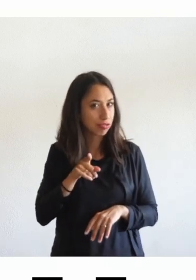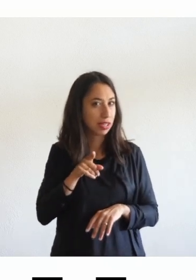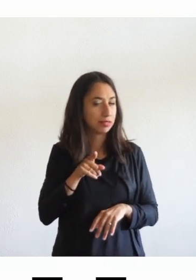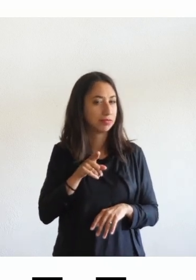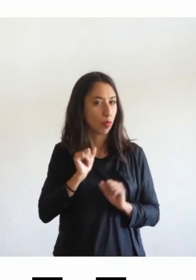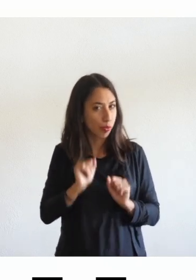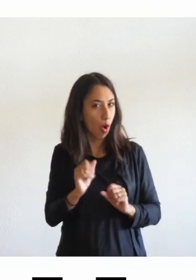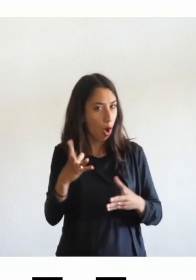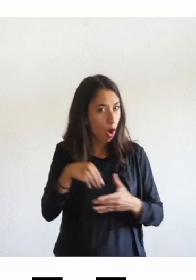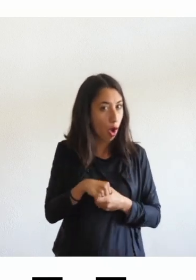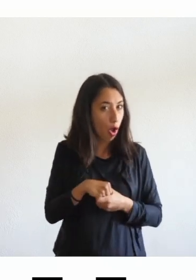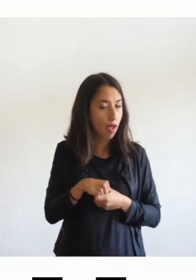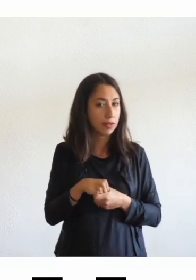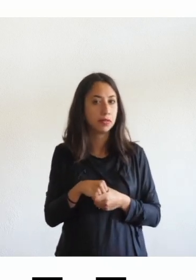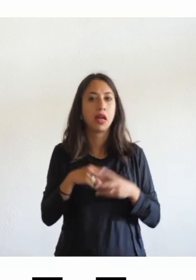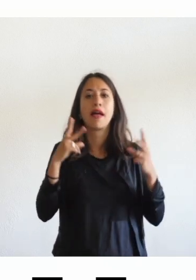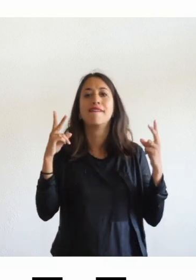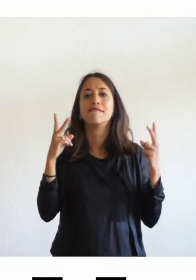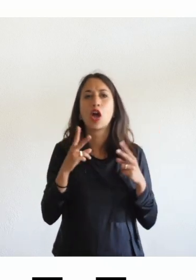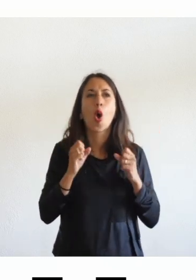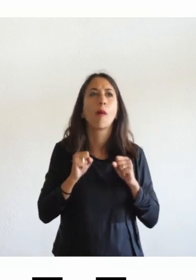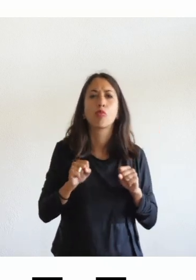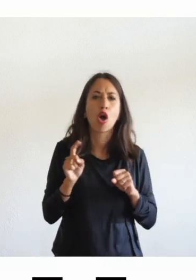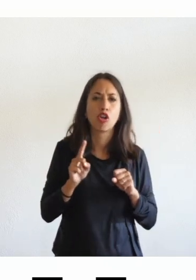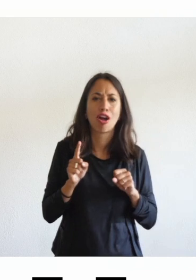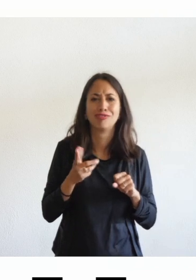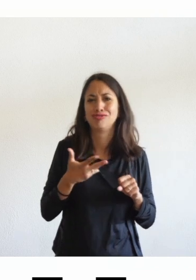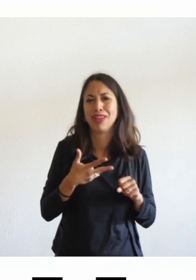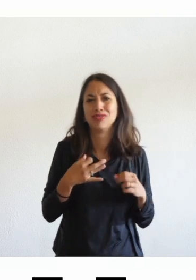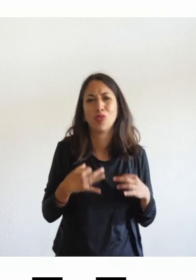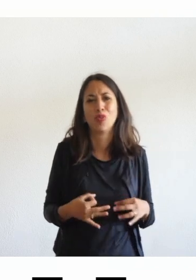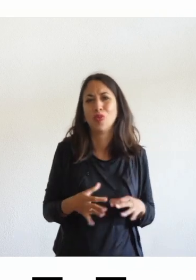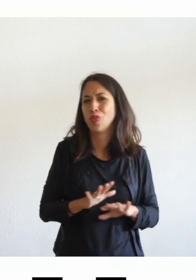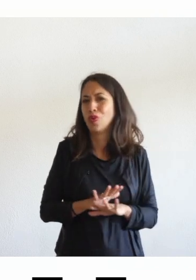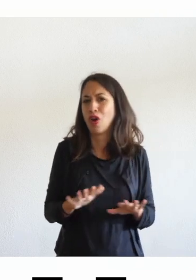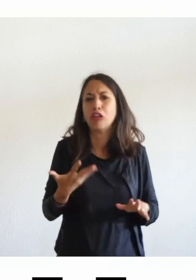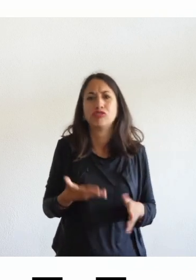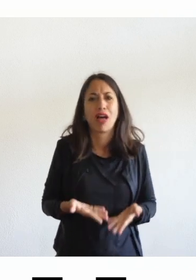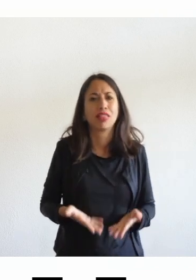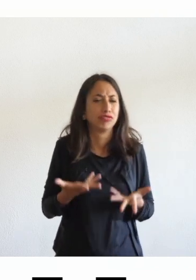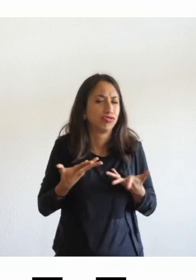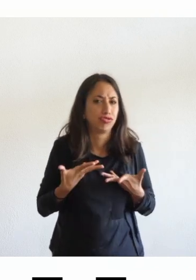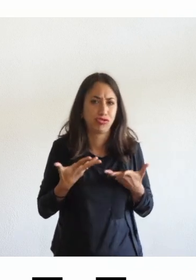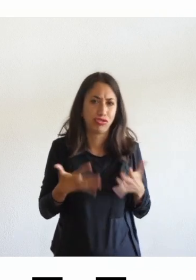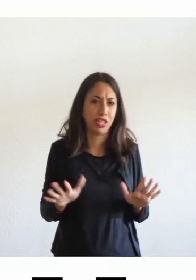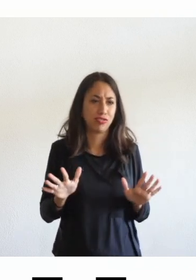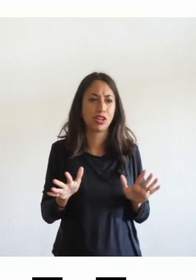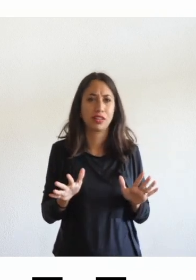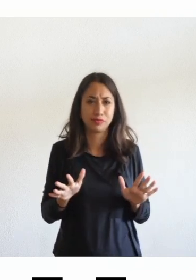innanzitutto non è che può ce l'avrà e ce l'ha quindi